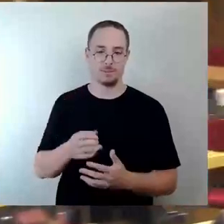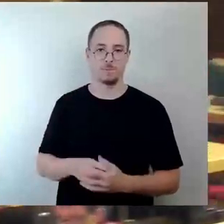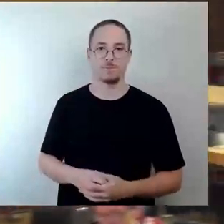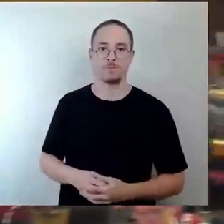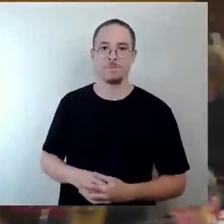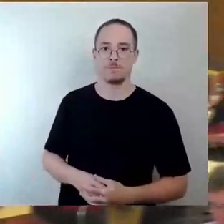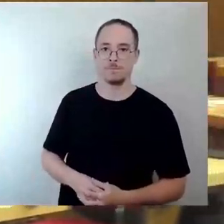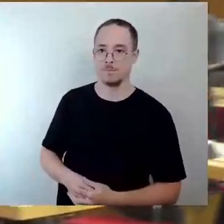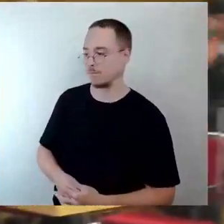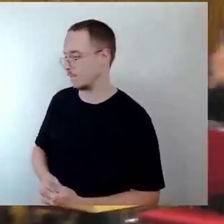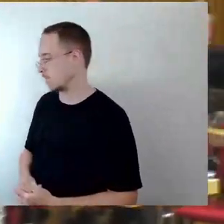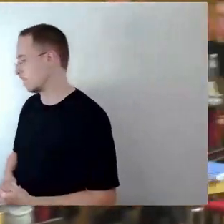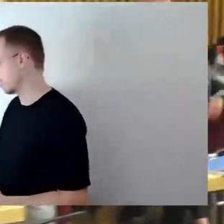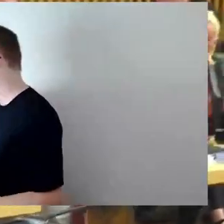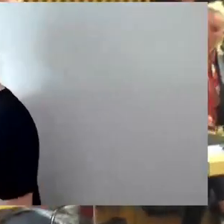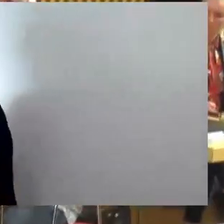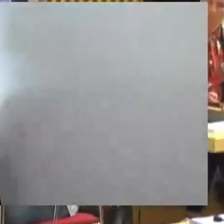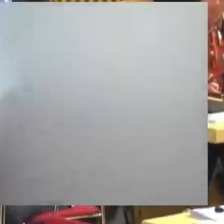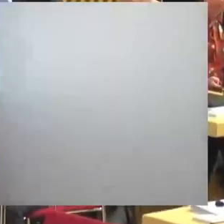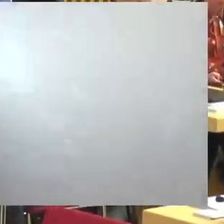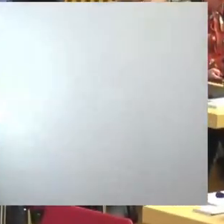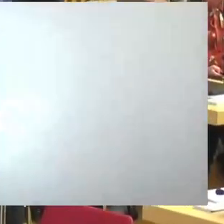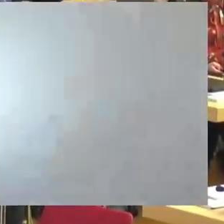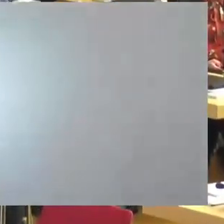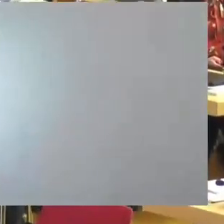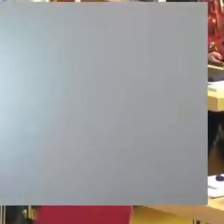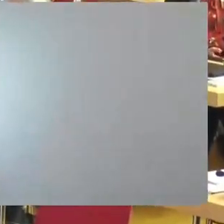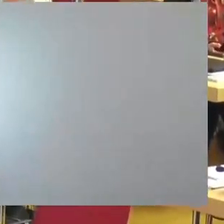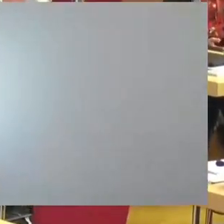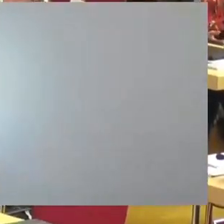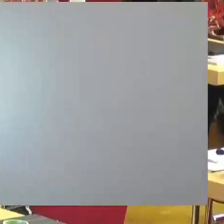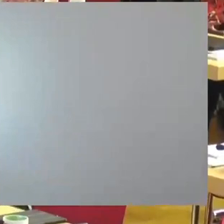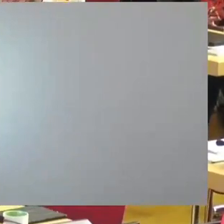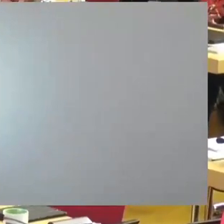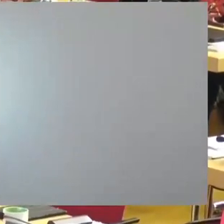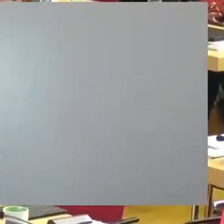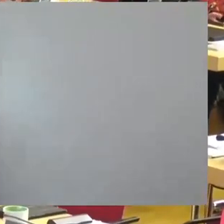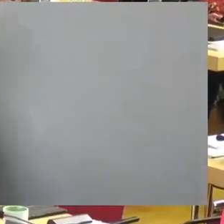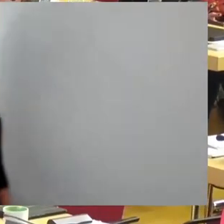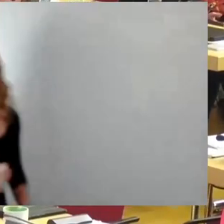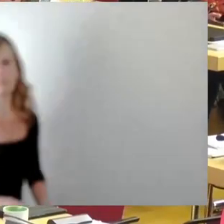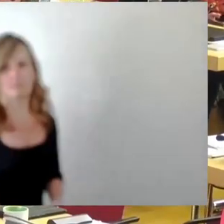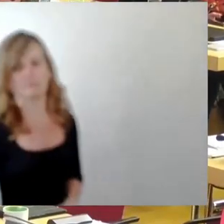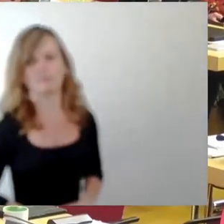vorbereiten können, Versuch starten, noch die Tagesordnungspunkt 22 aufzurufen. Herr Lichti will nur.